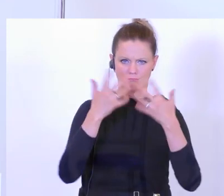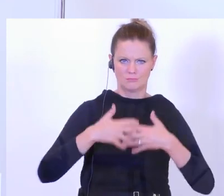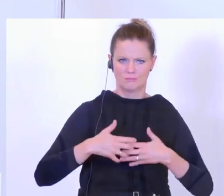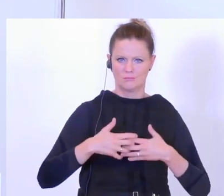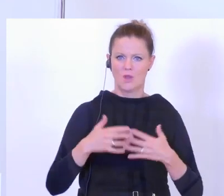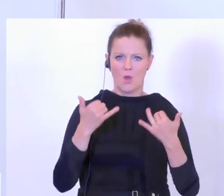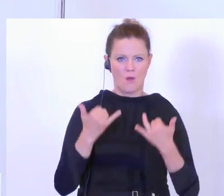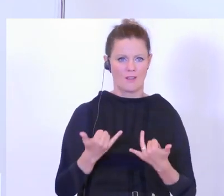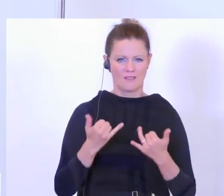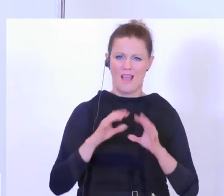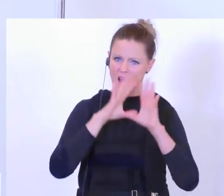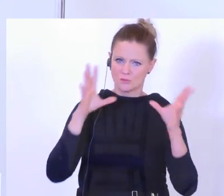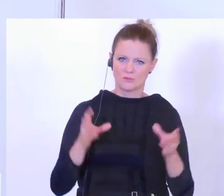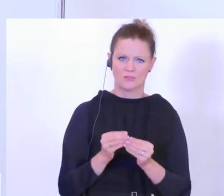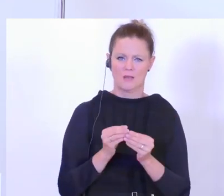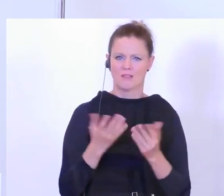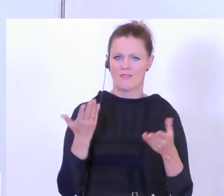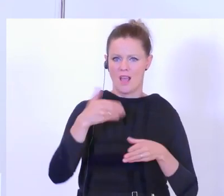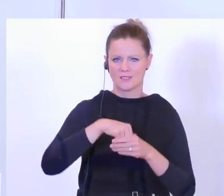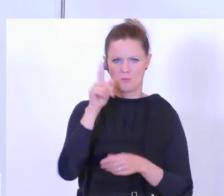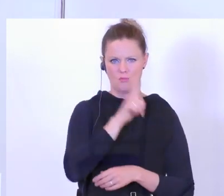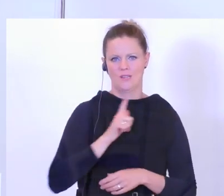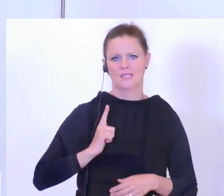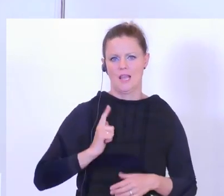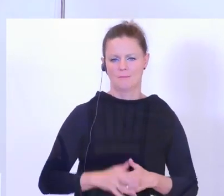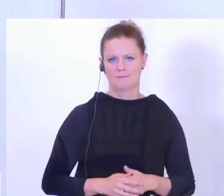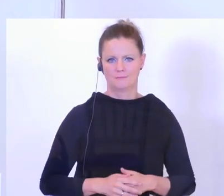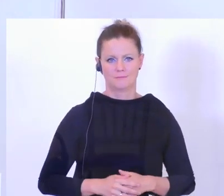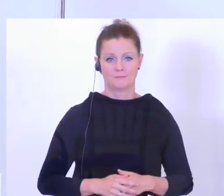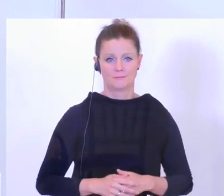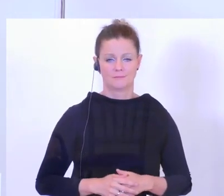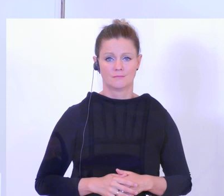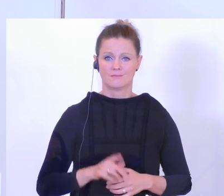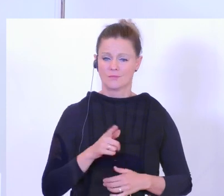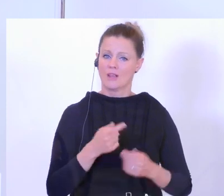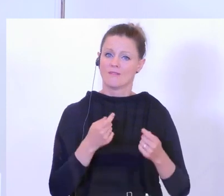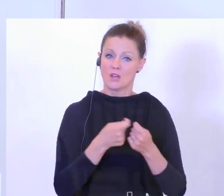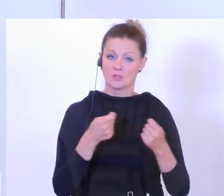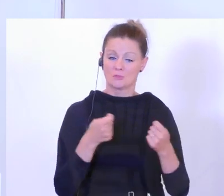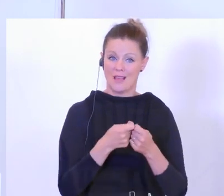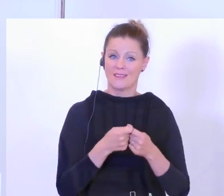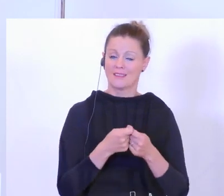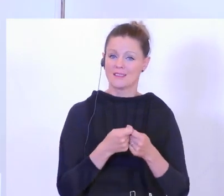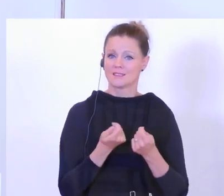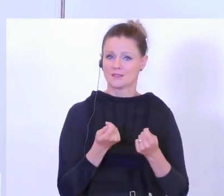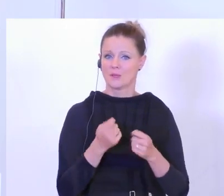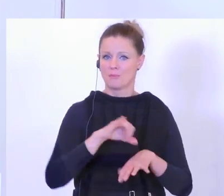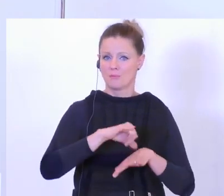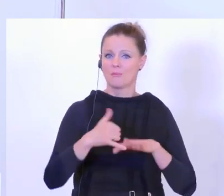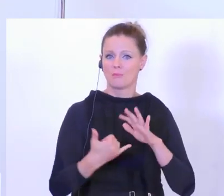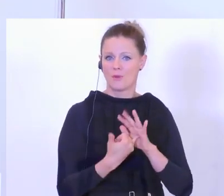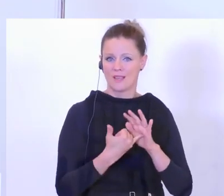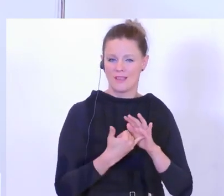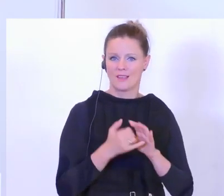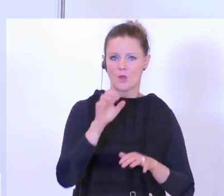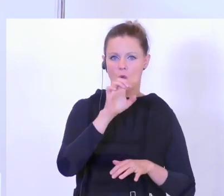gemeinsam Polizei. Du hast ein sehr spannendes Projekt begleitet, die Euro 08, eine riesen Herausforderung damals